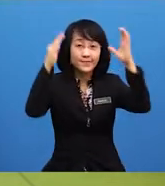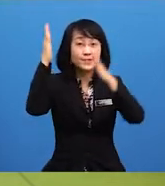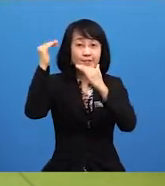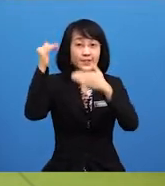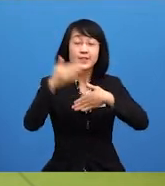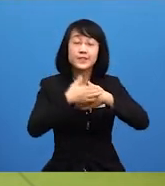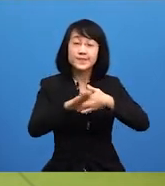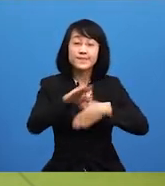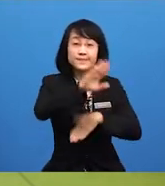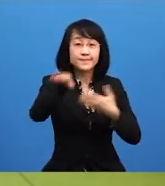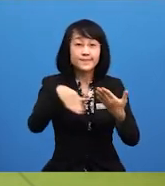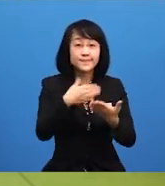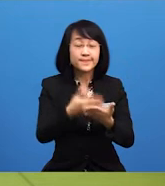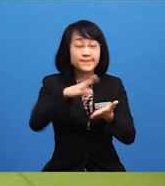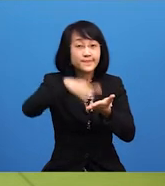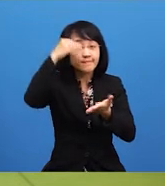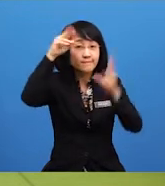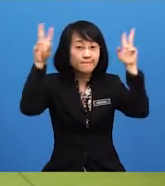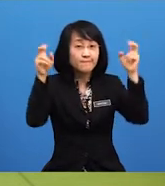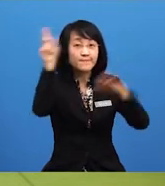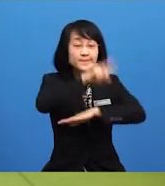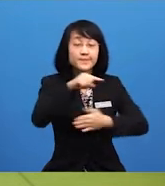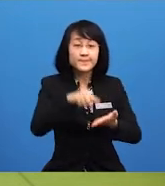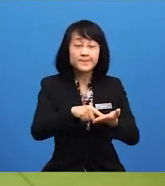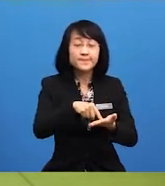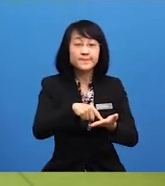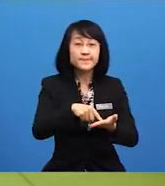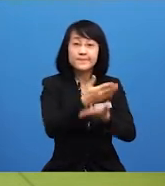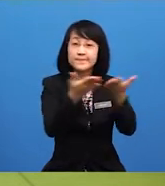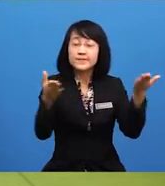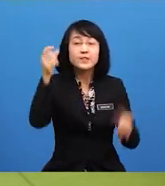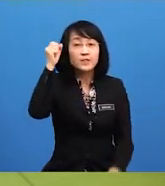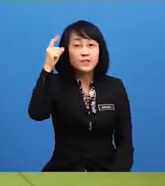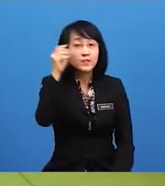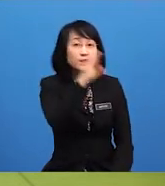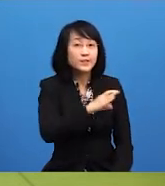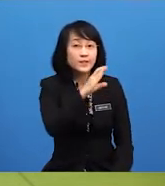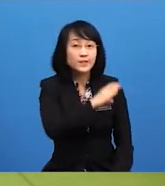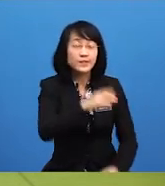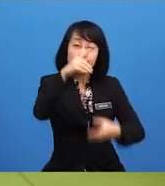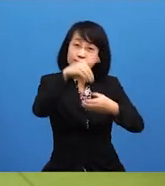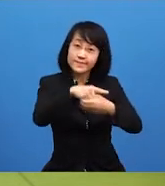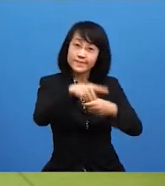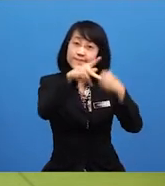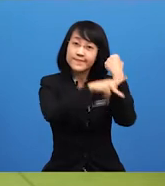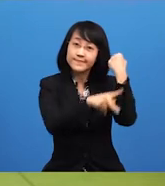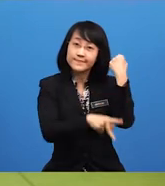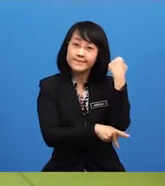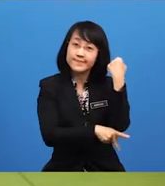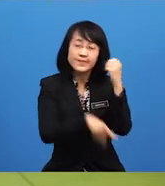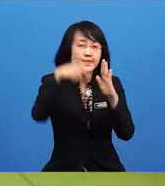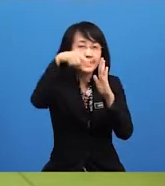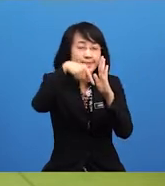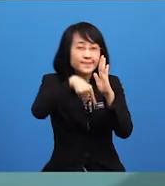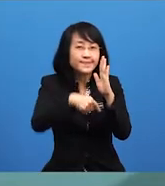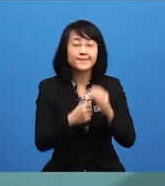selepas kamu mempelajari topik pada hari ini kamu akan memahami ciri-ciri demokrasi berparlimen dengan lebih berkesan